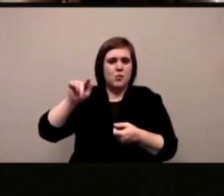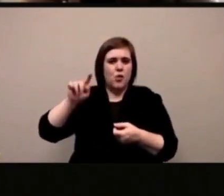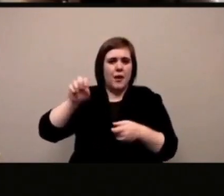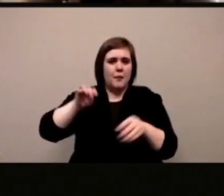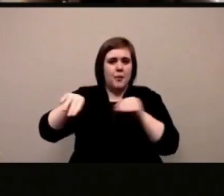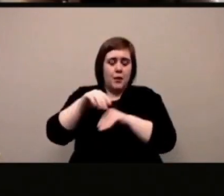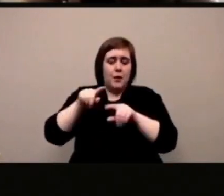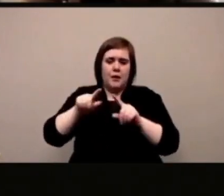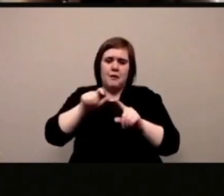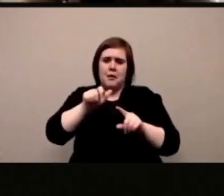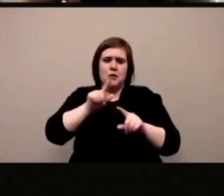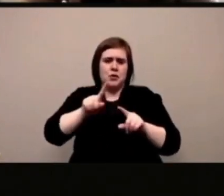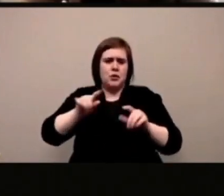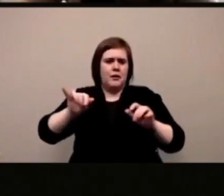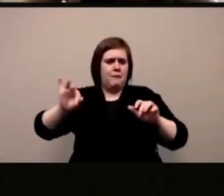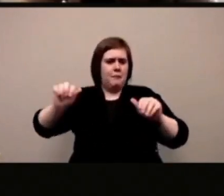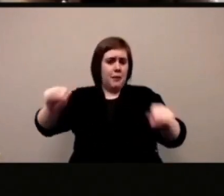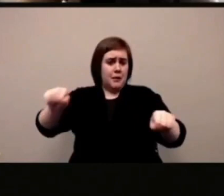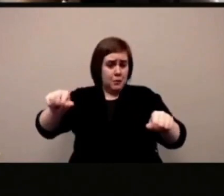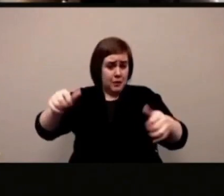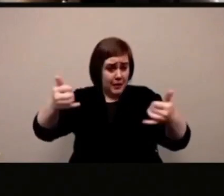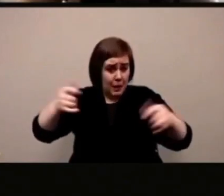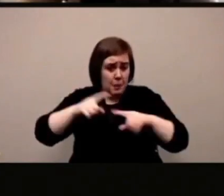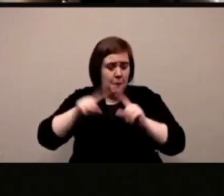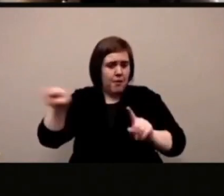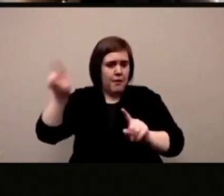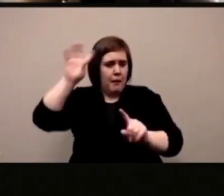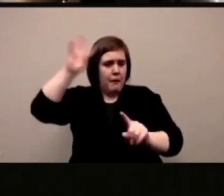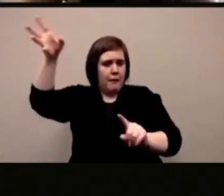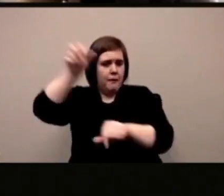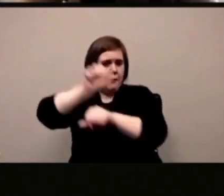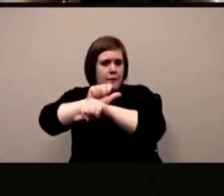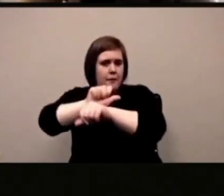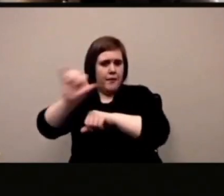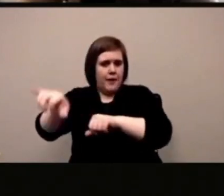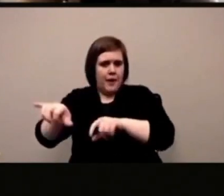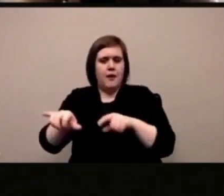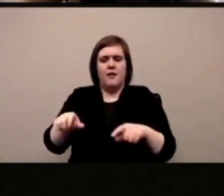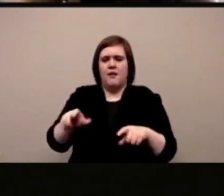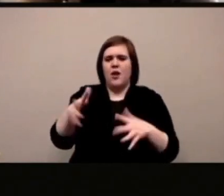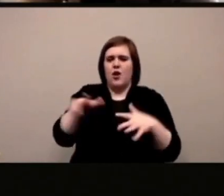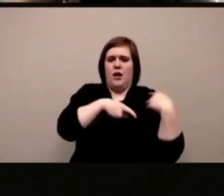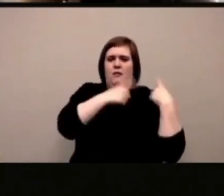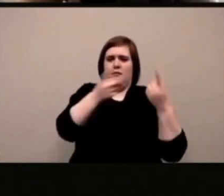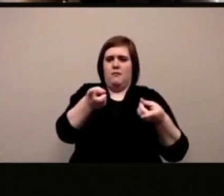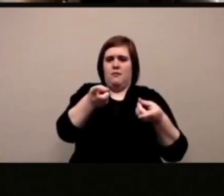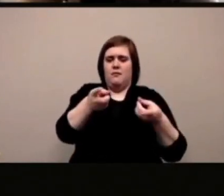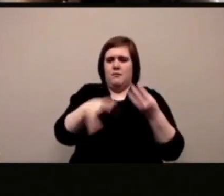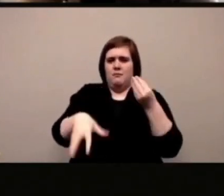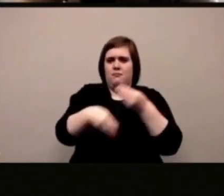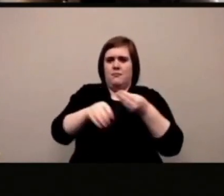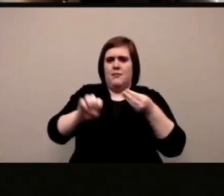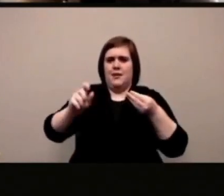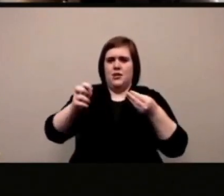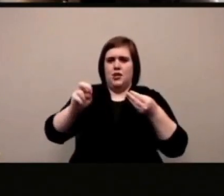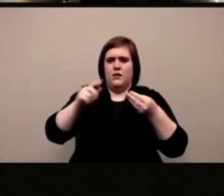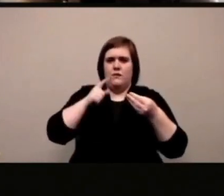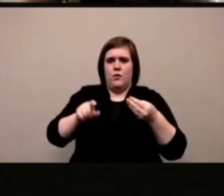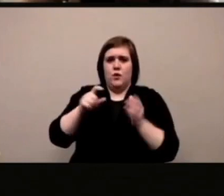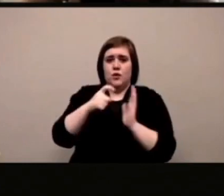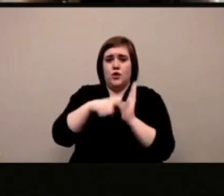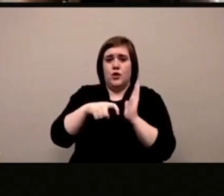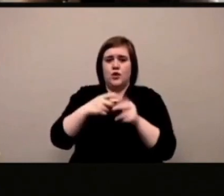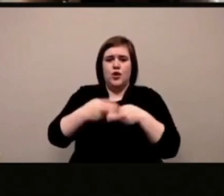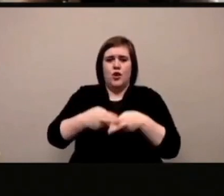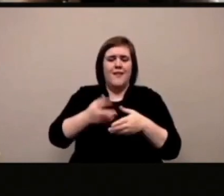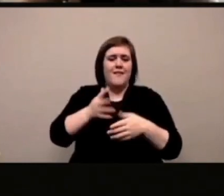come il ventilatore del tetto come vedete non so se è possibile ma è una cosa interessante per lavorare con